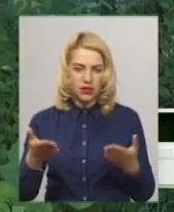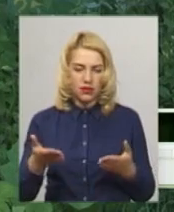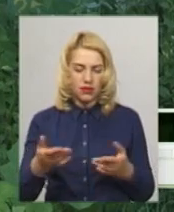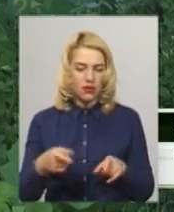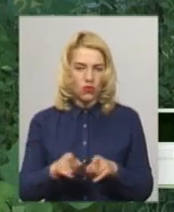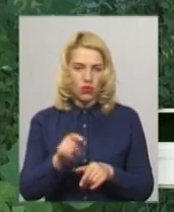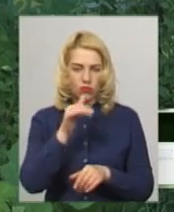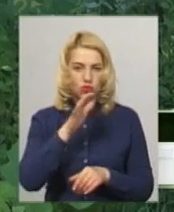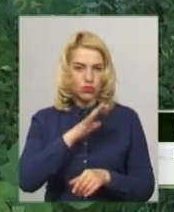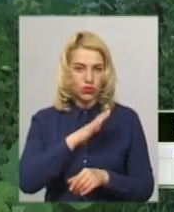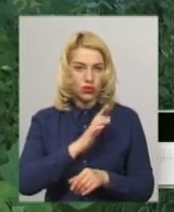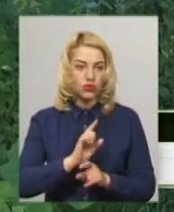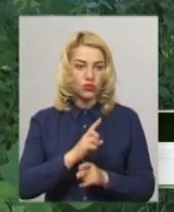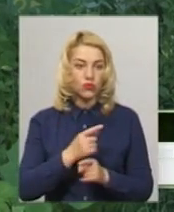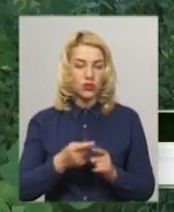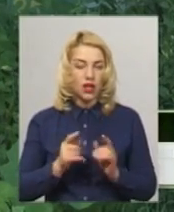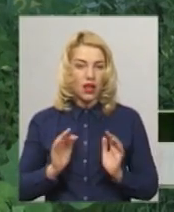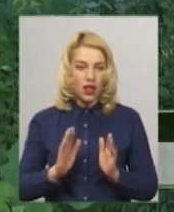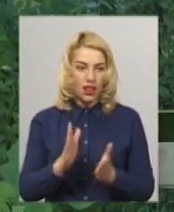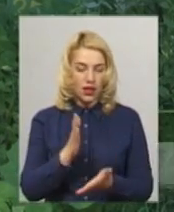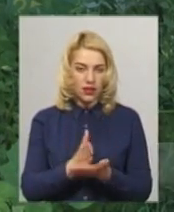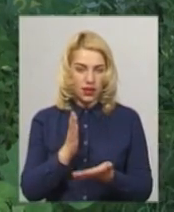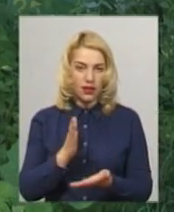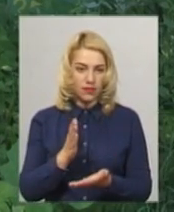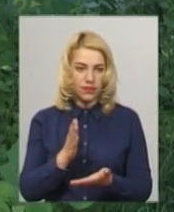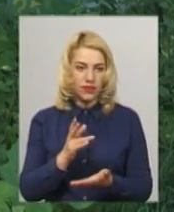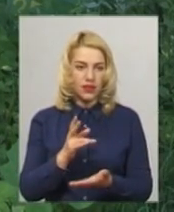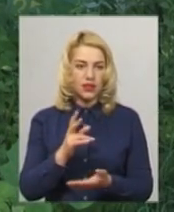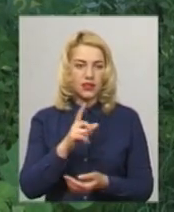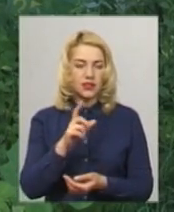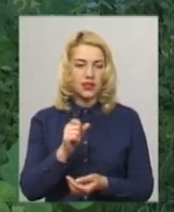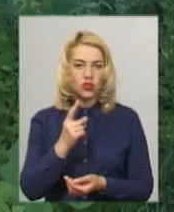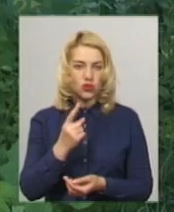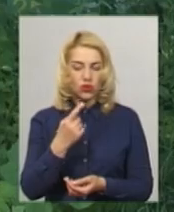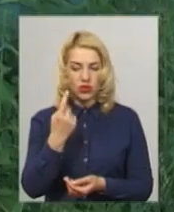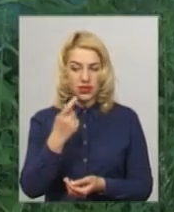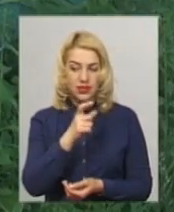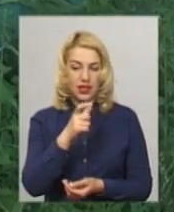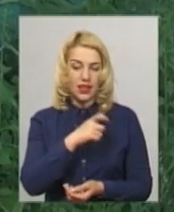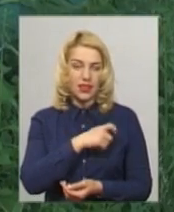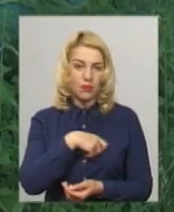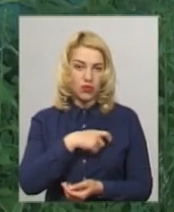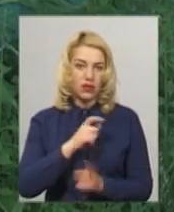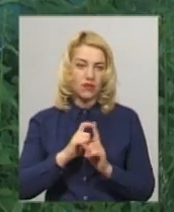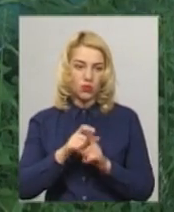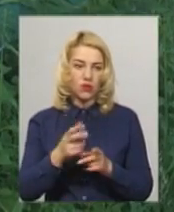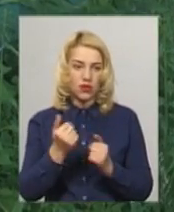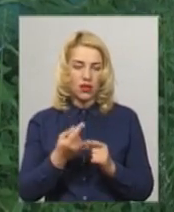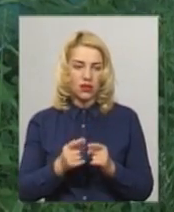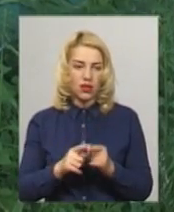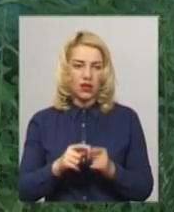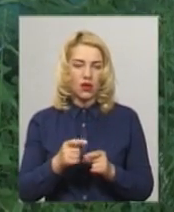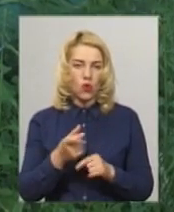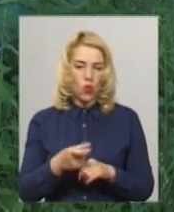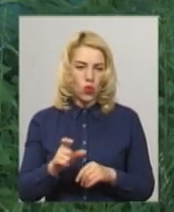що вона, ця алея є. На що один із депутатів відповів, що це дуже, бо вона